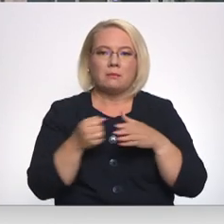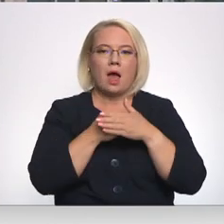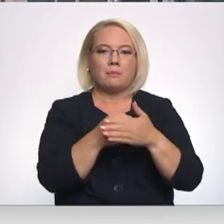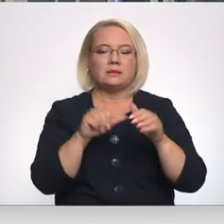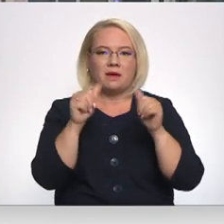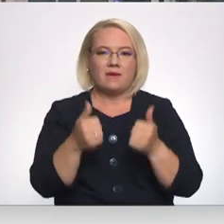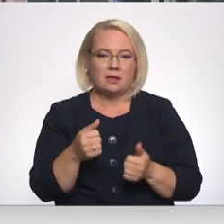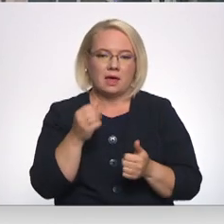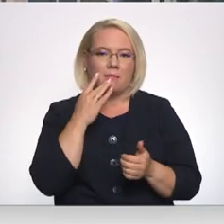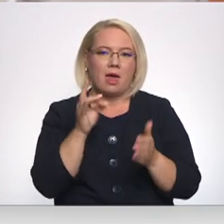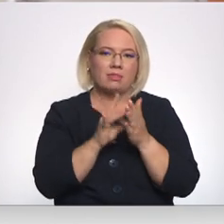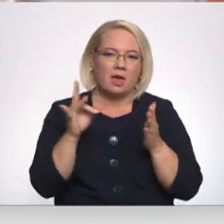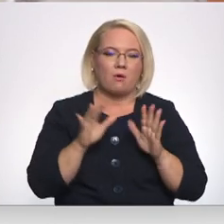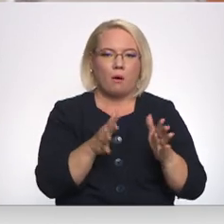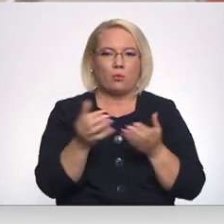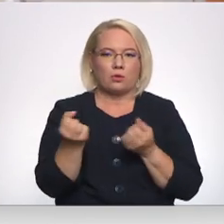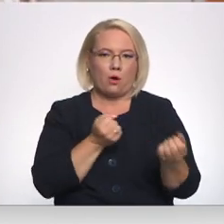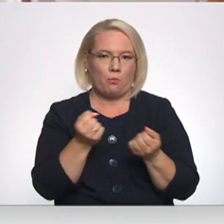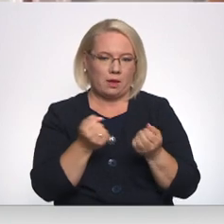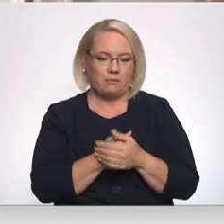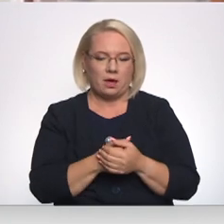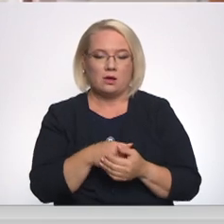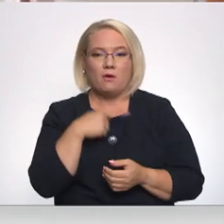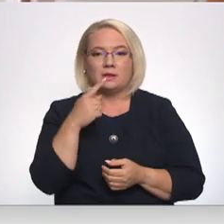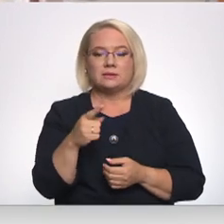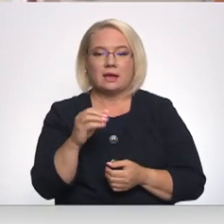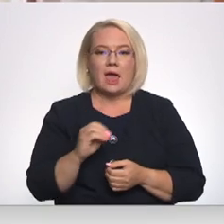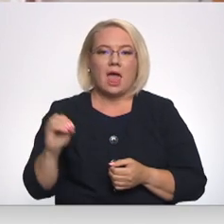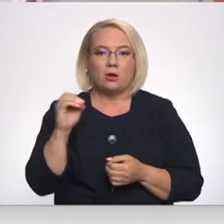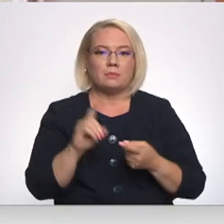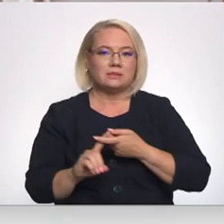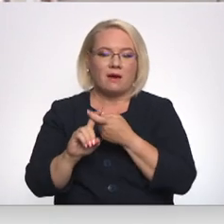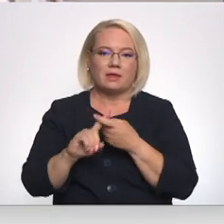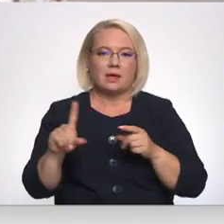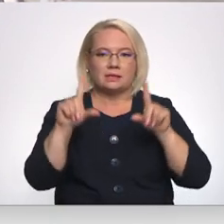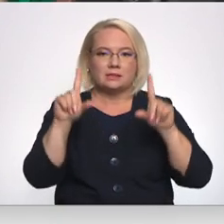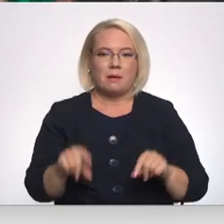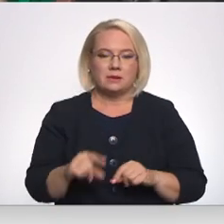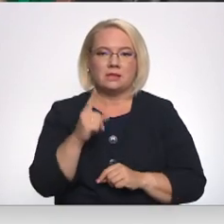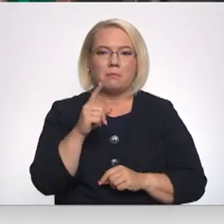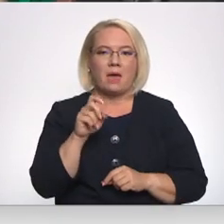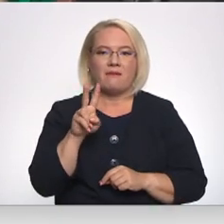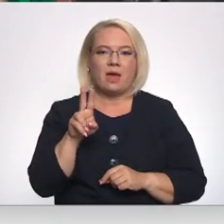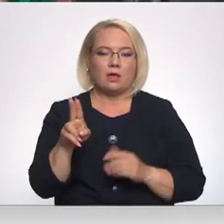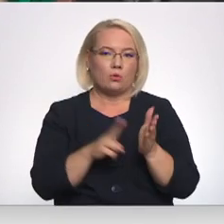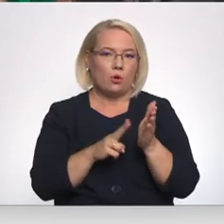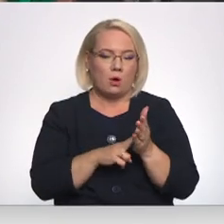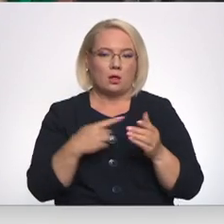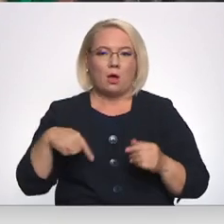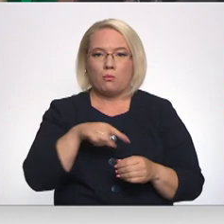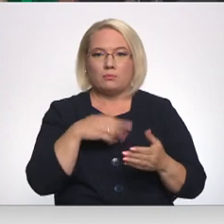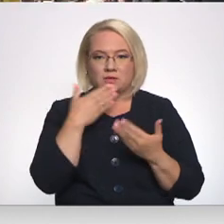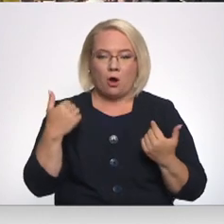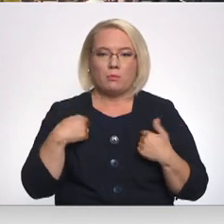energotaupības pasākumos. Lielākai daļa Eiropas saunības valsts ir samazināts par vienu un mums vēl ar vienu nav, jo tas, kas mums ir svarīgi, ka mums ir